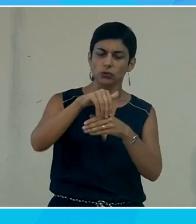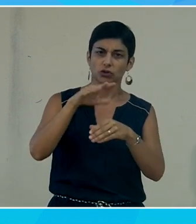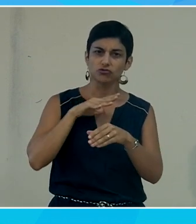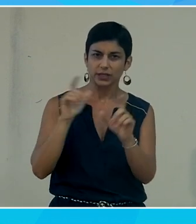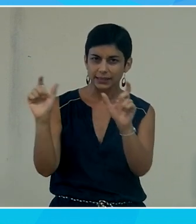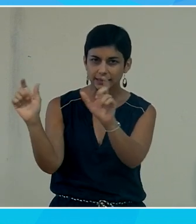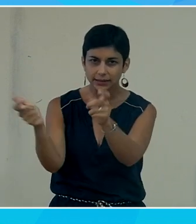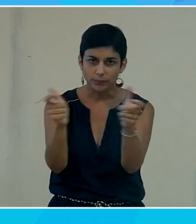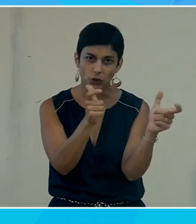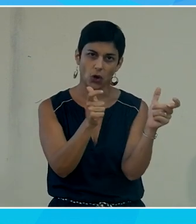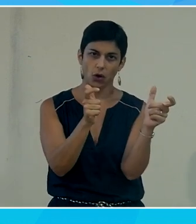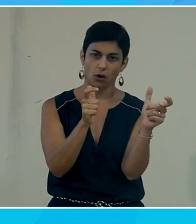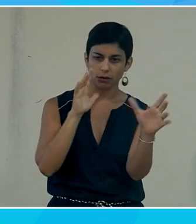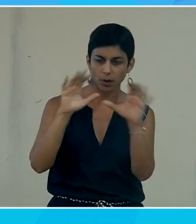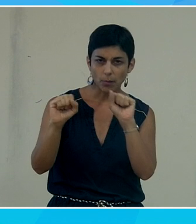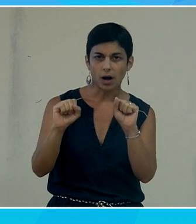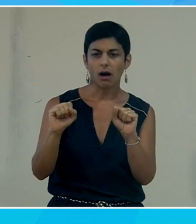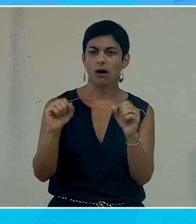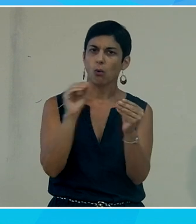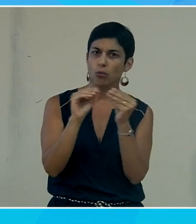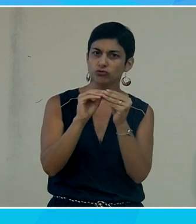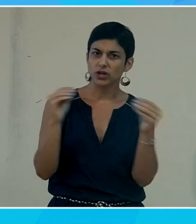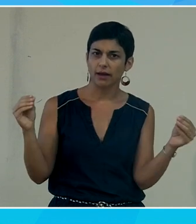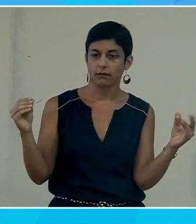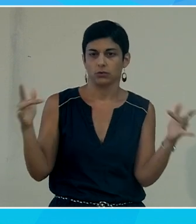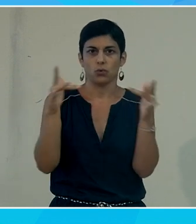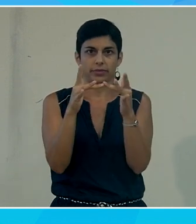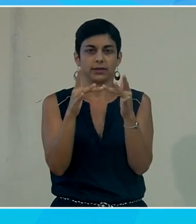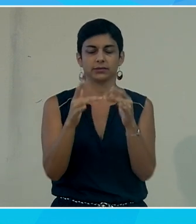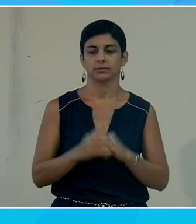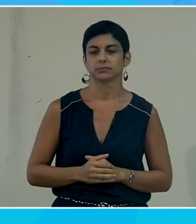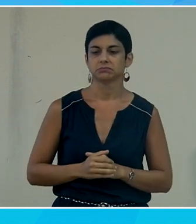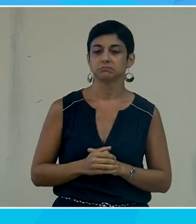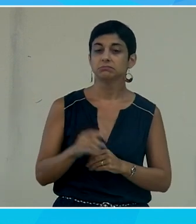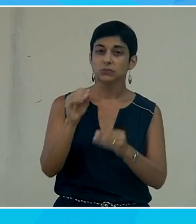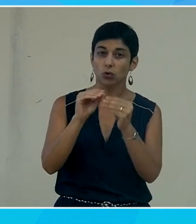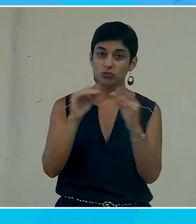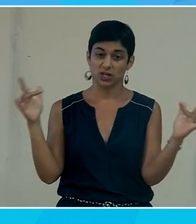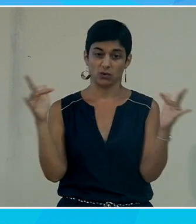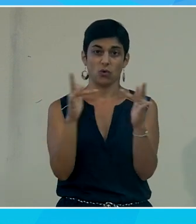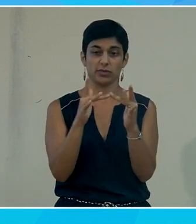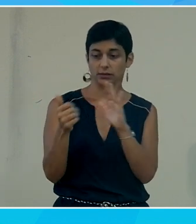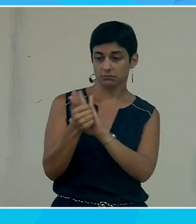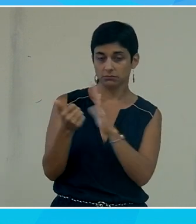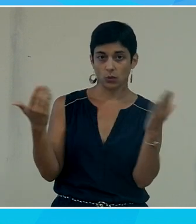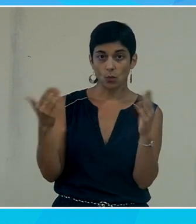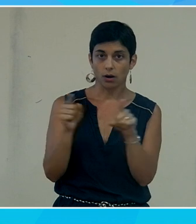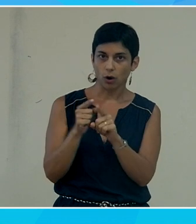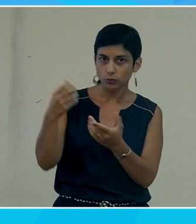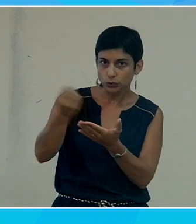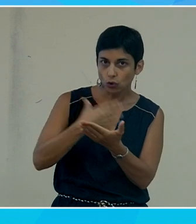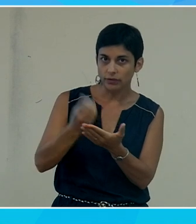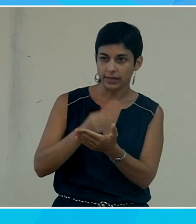parle d'IoT d'objets connectés etc ces objets connectés leur rôle c'est quoi ? c'est en définitive de capturer de la donnée